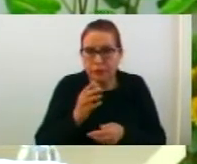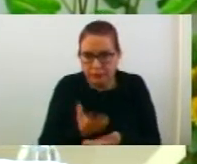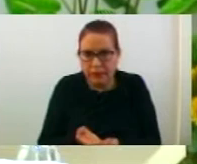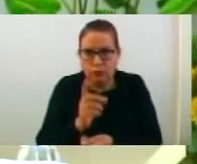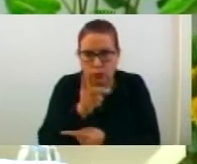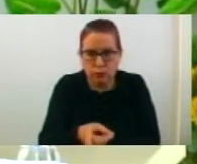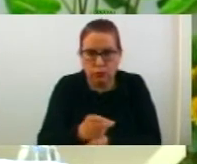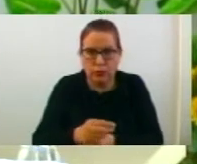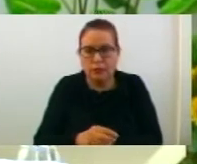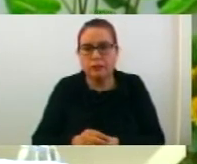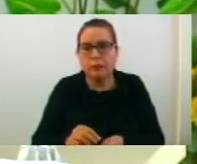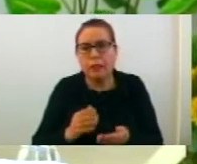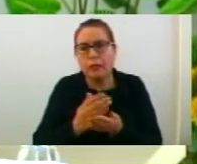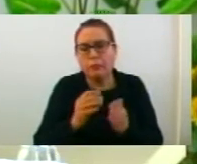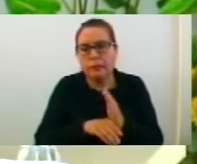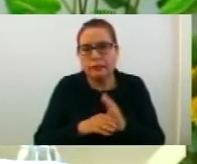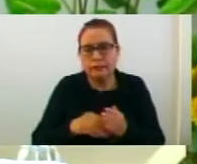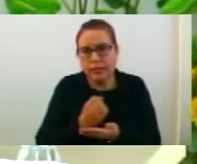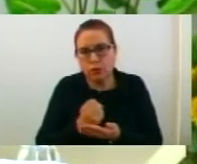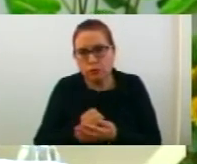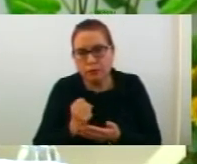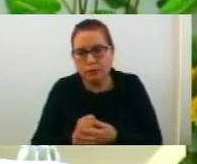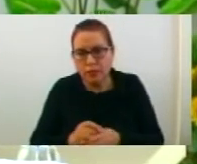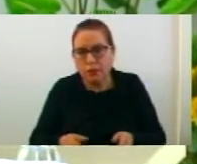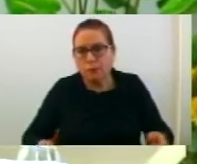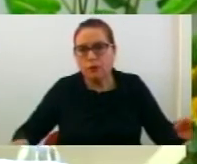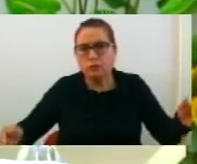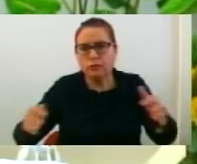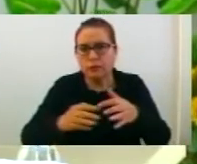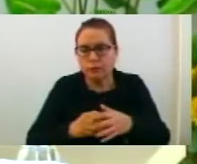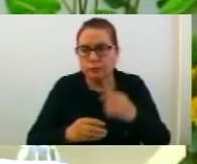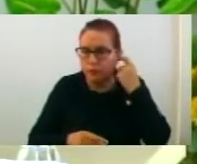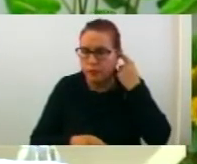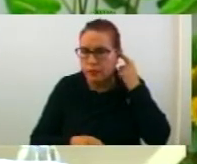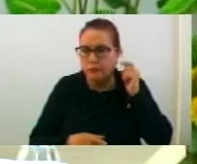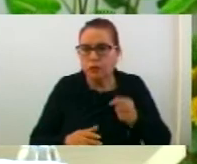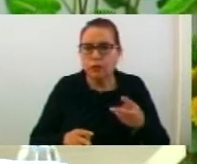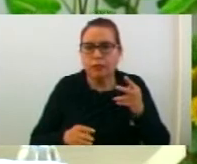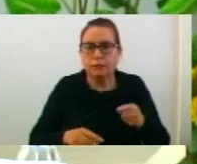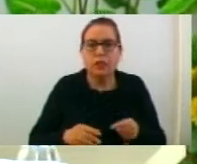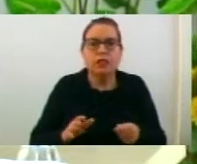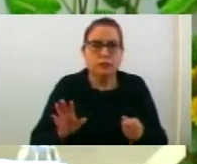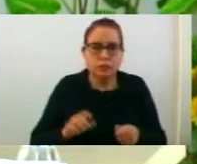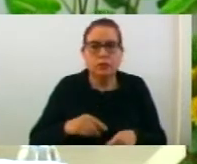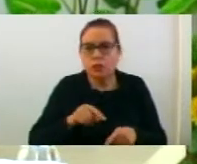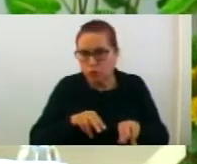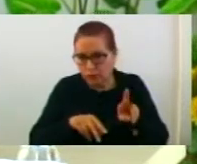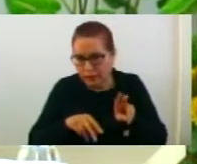потреба от донесуване на урбанишко-планска документация за прошируване на планския обхват за КП број 7778